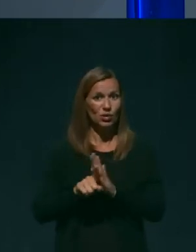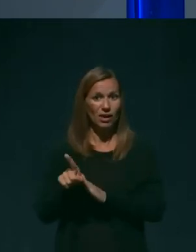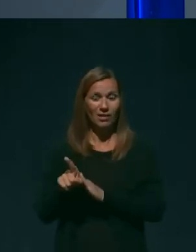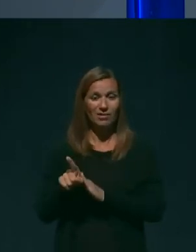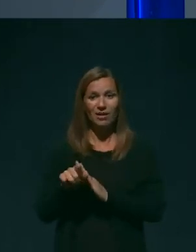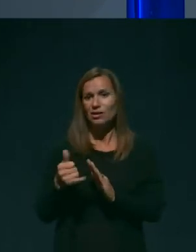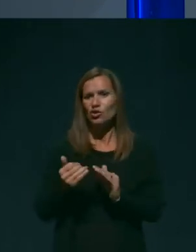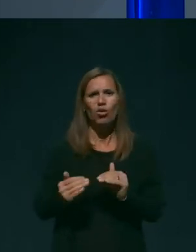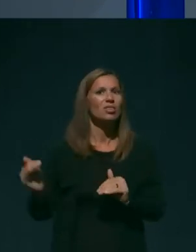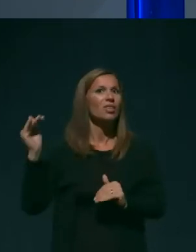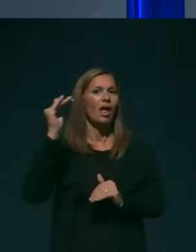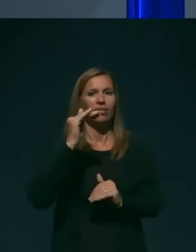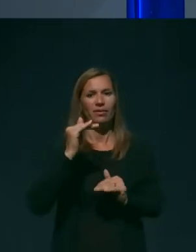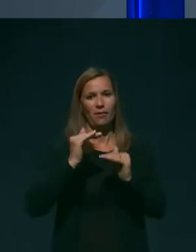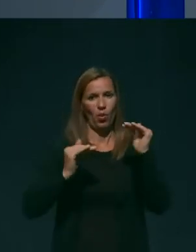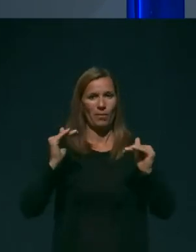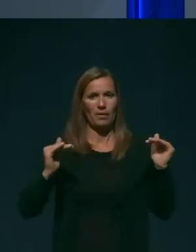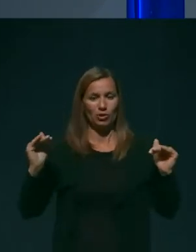nadpovprečni.